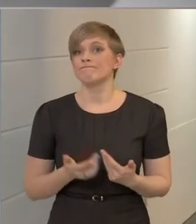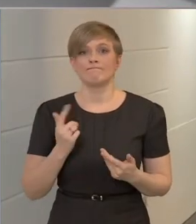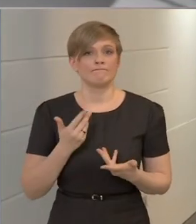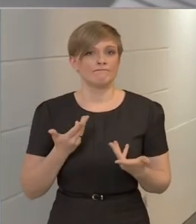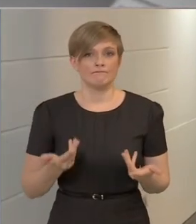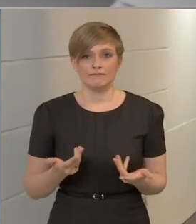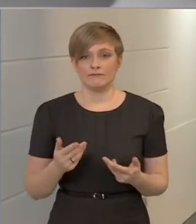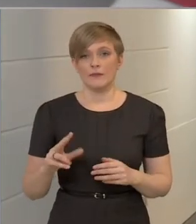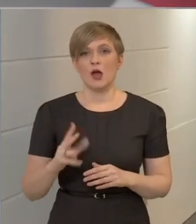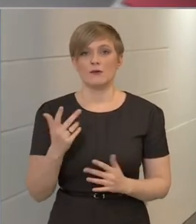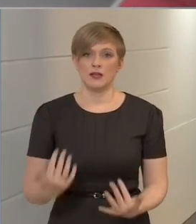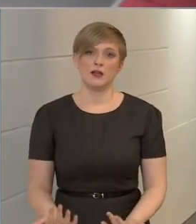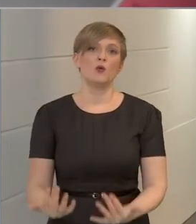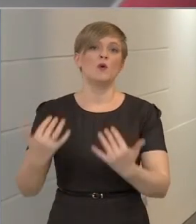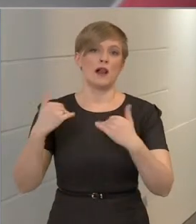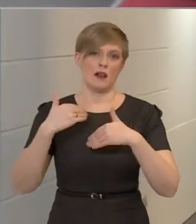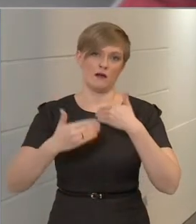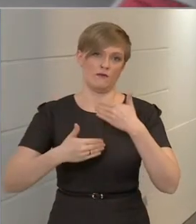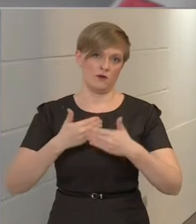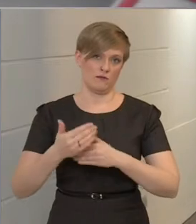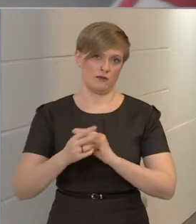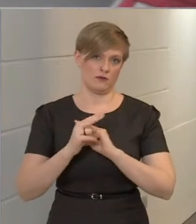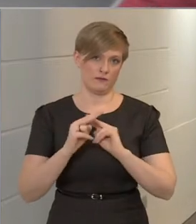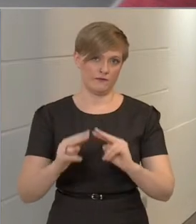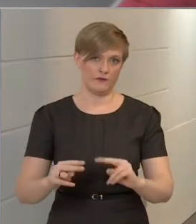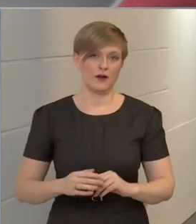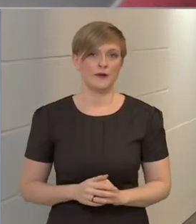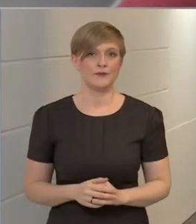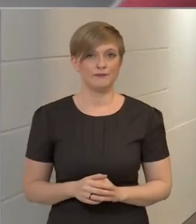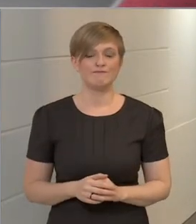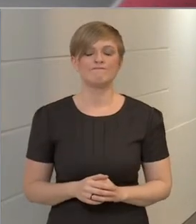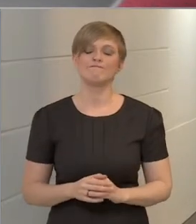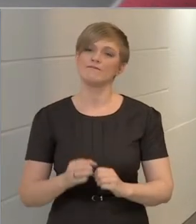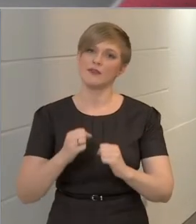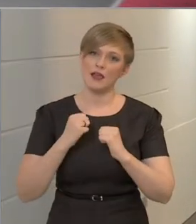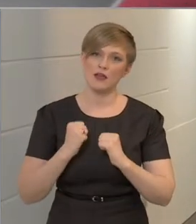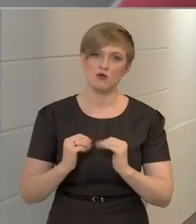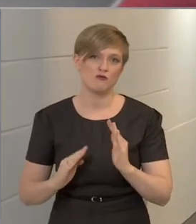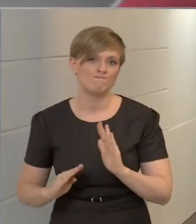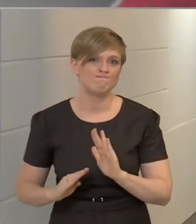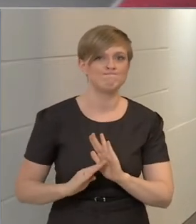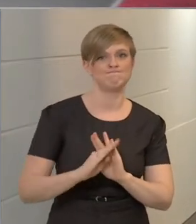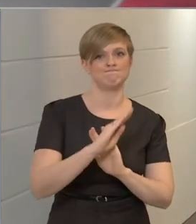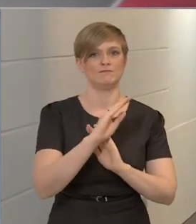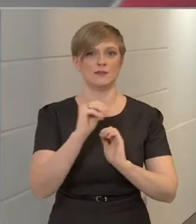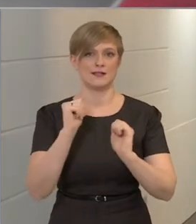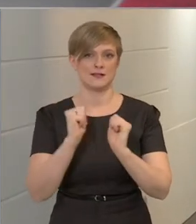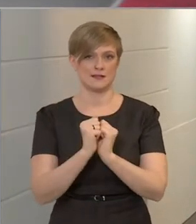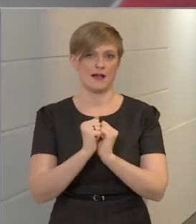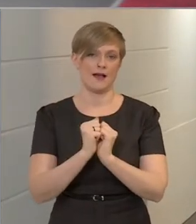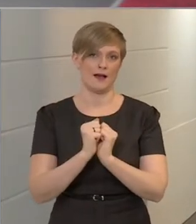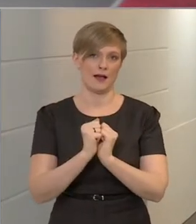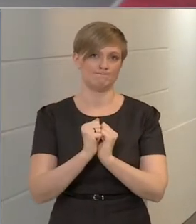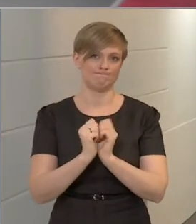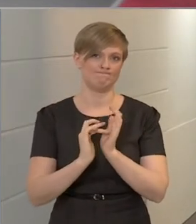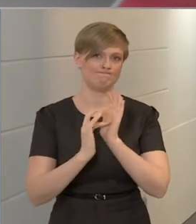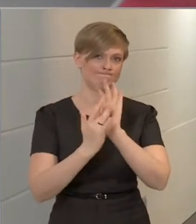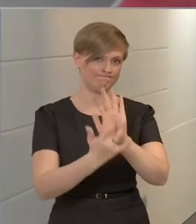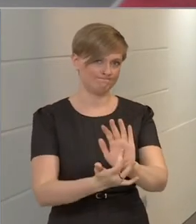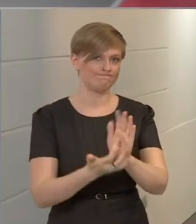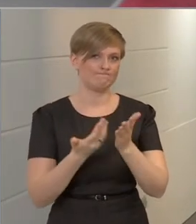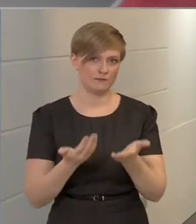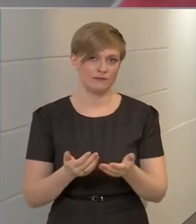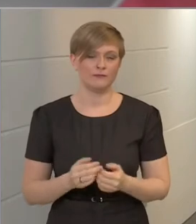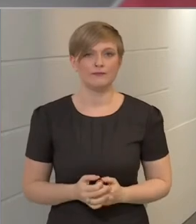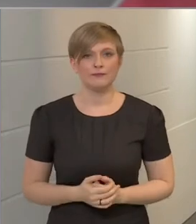a harmadik hullám zajlik, méghozzá erőteljes emelkedő számokról tesz tanúbizonyságot.